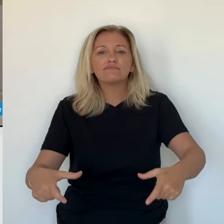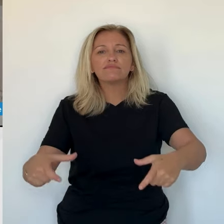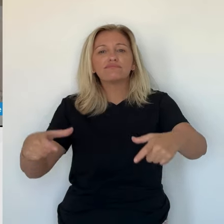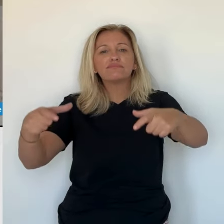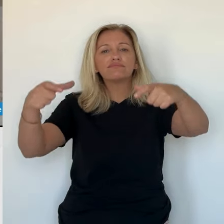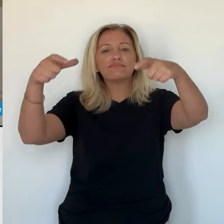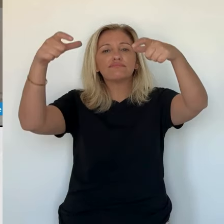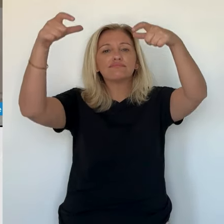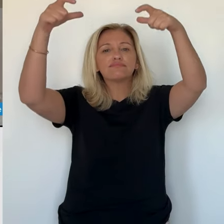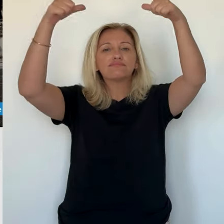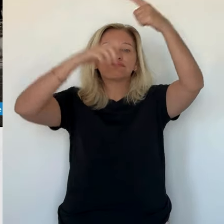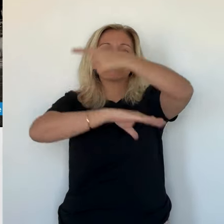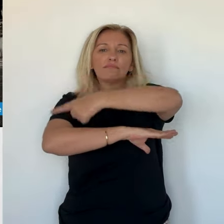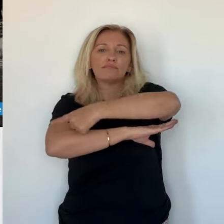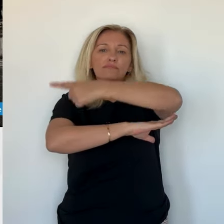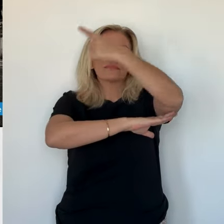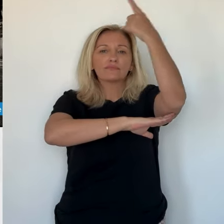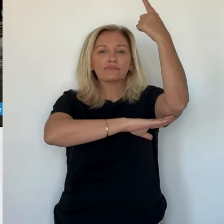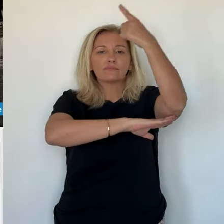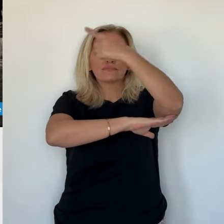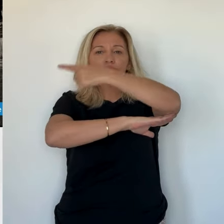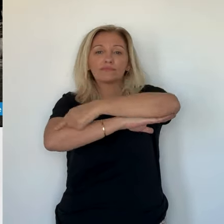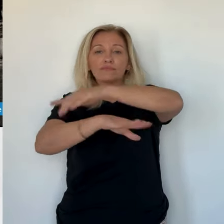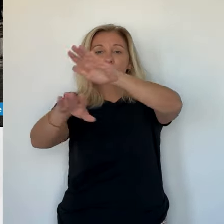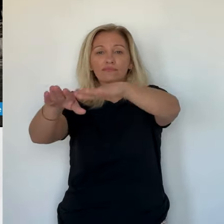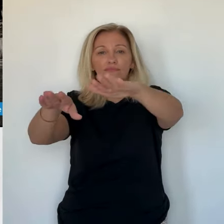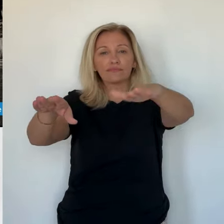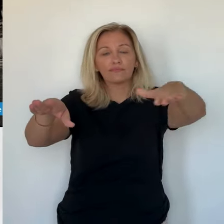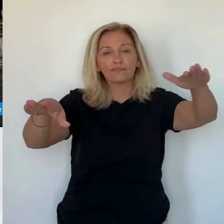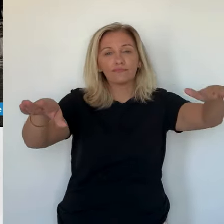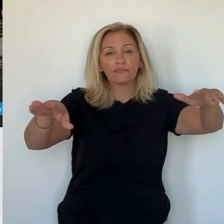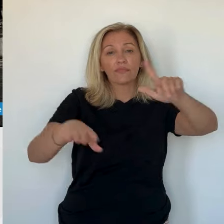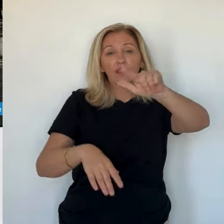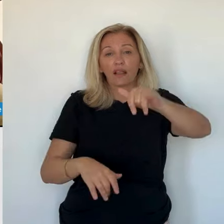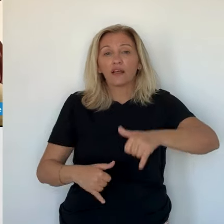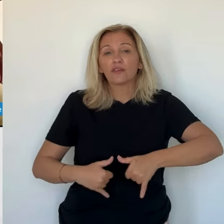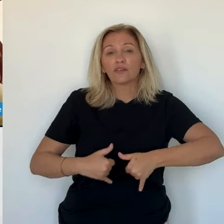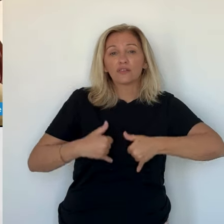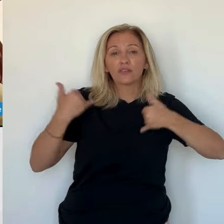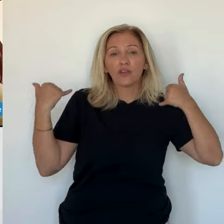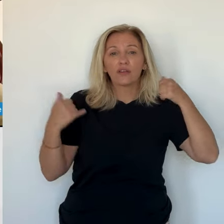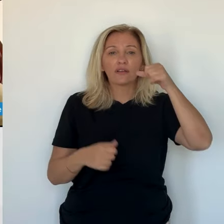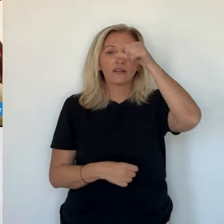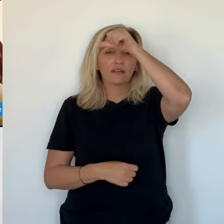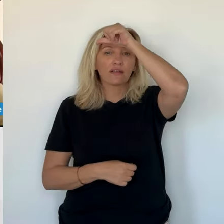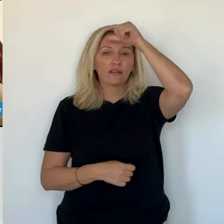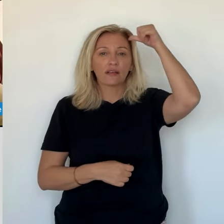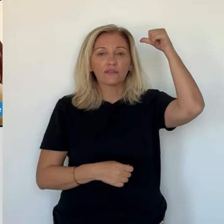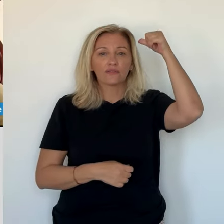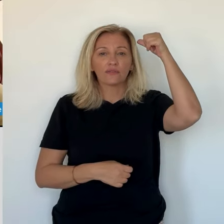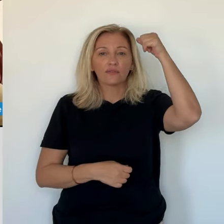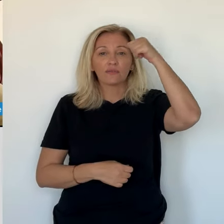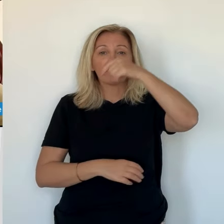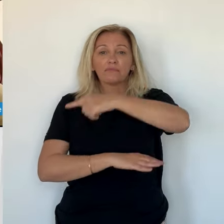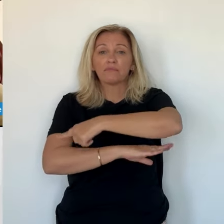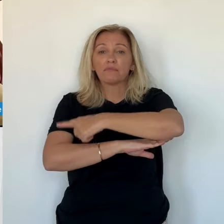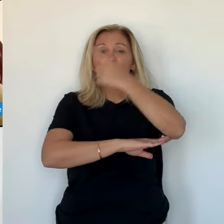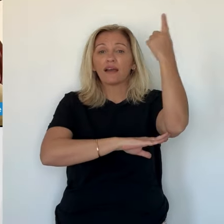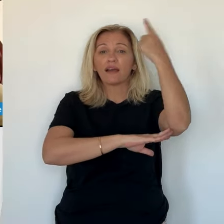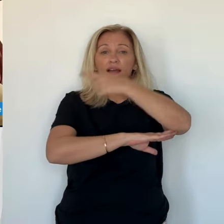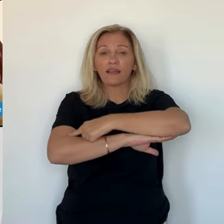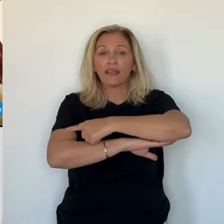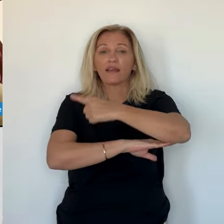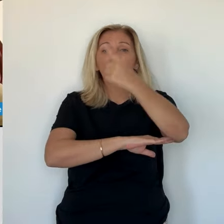résidence avec une barrière qui clôture le parking. Il y a un jeune homme à l'entrée de cette barrière.